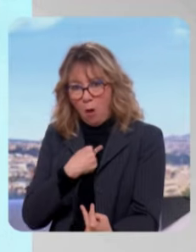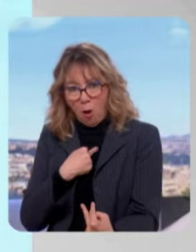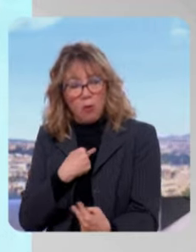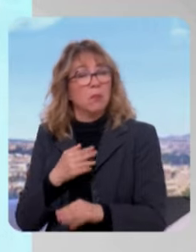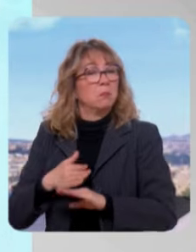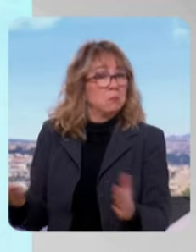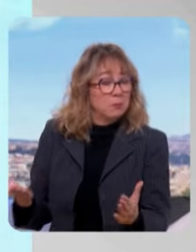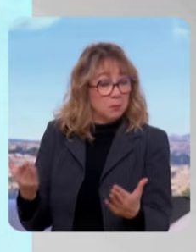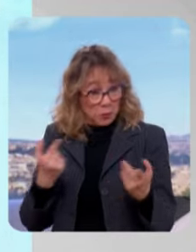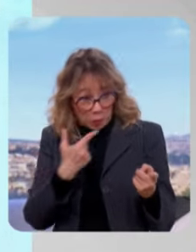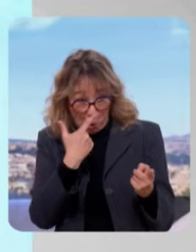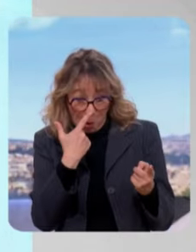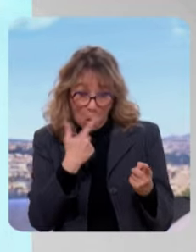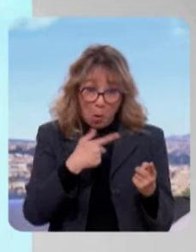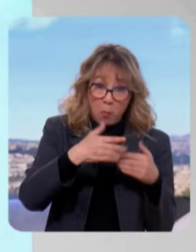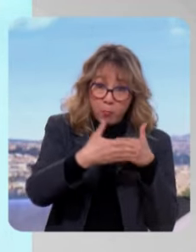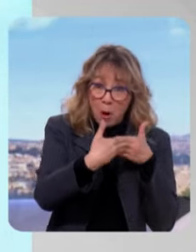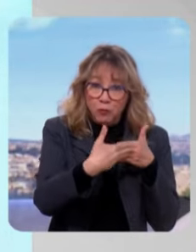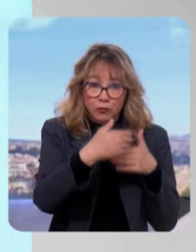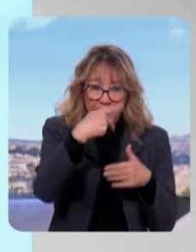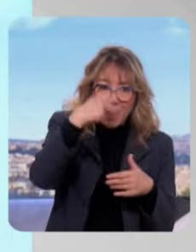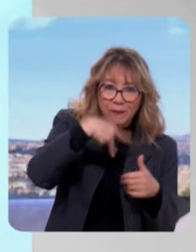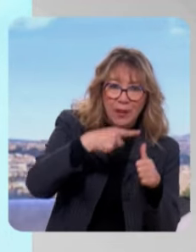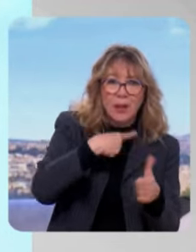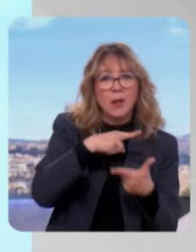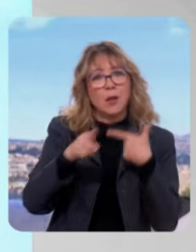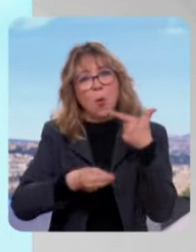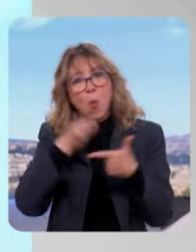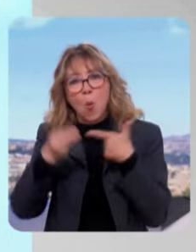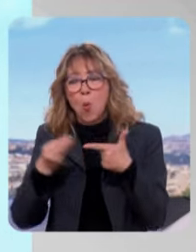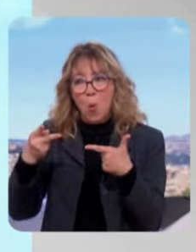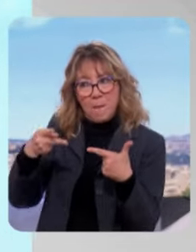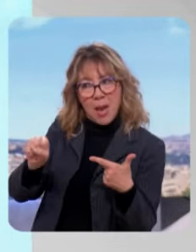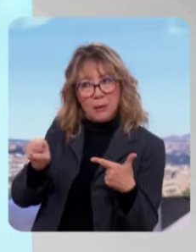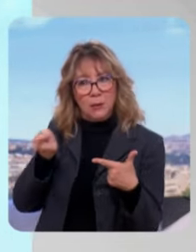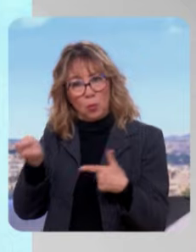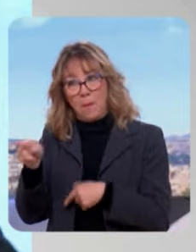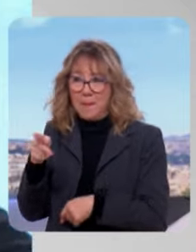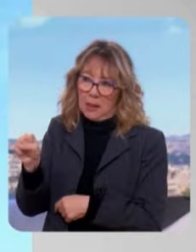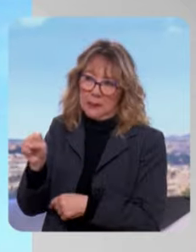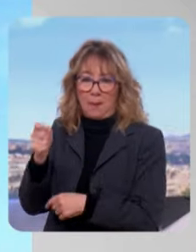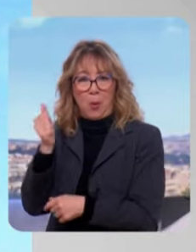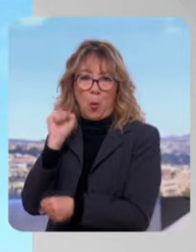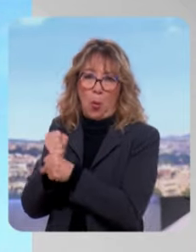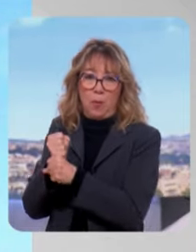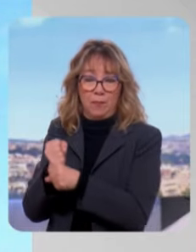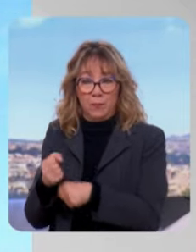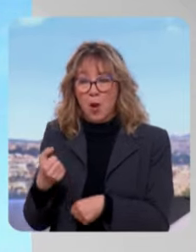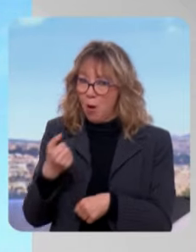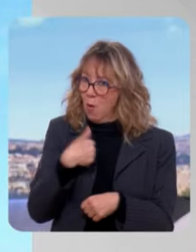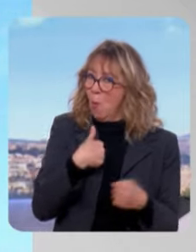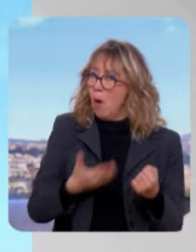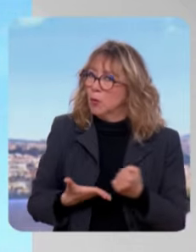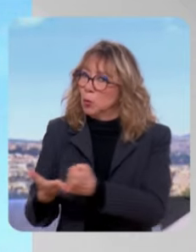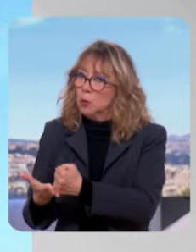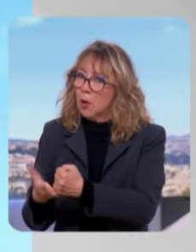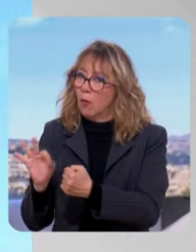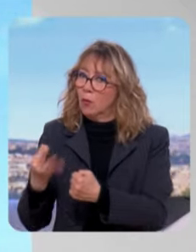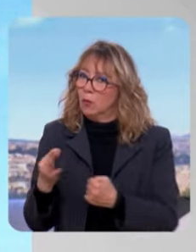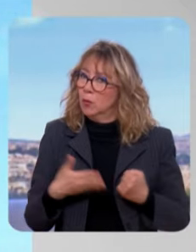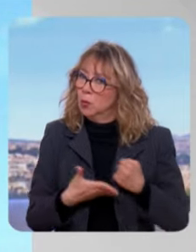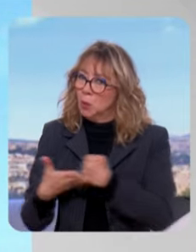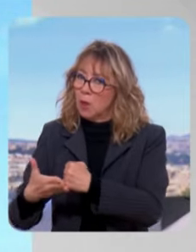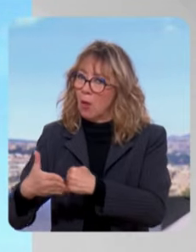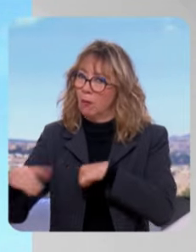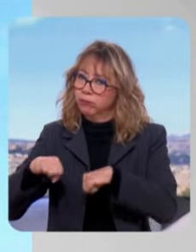-dessus Vous êtes plus proche de LFI ou de, justement, Raphaël Glucksmann qui, lui, condamne les attentats de cette période ? Je soutiens la mobilisation des étudiants, des lycéens. Je sais,